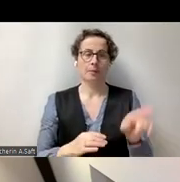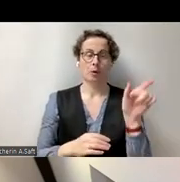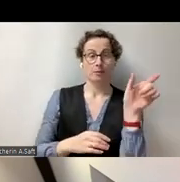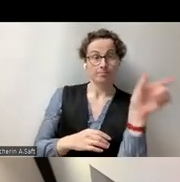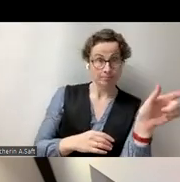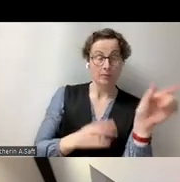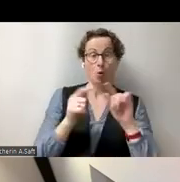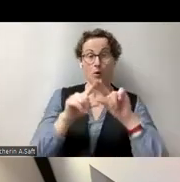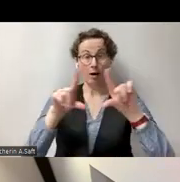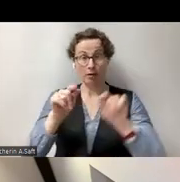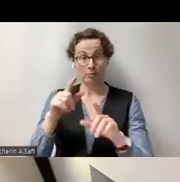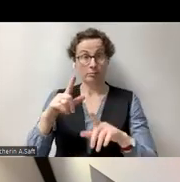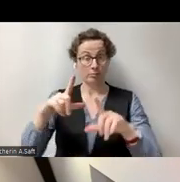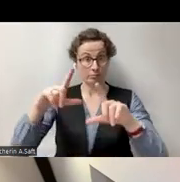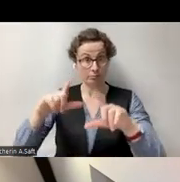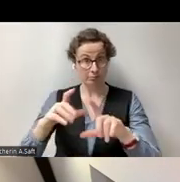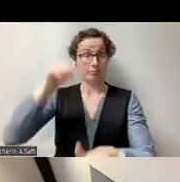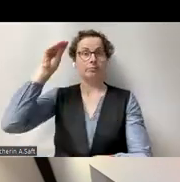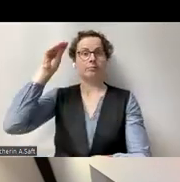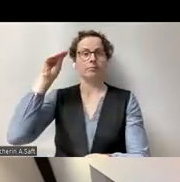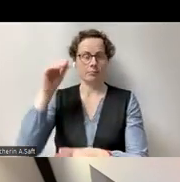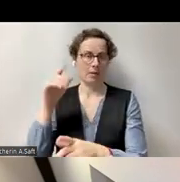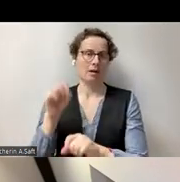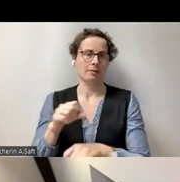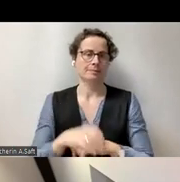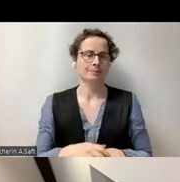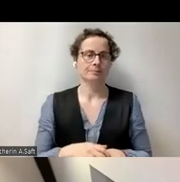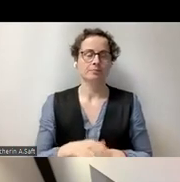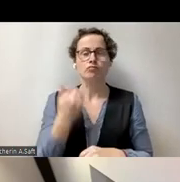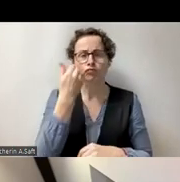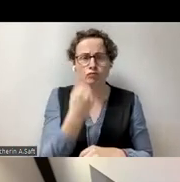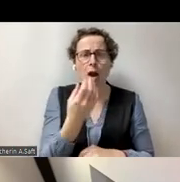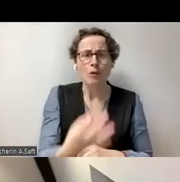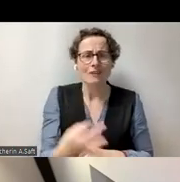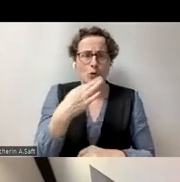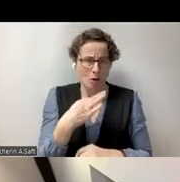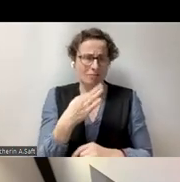Teilnahme bestätigen, worum wir Sie auch bitten.